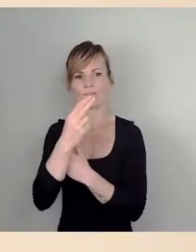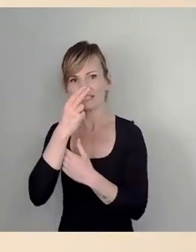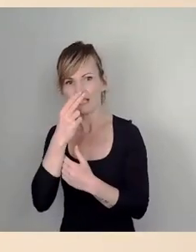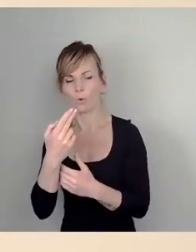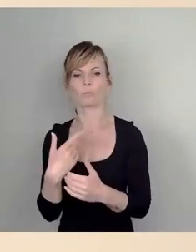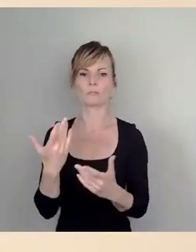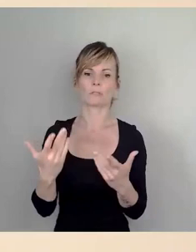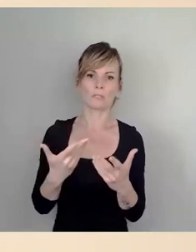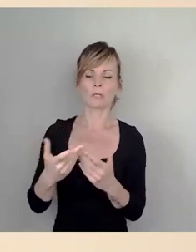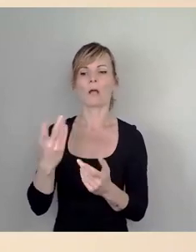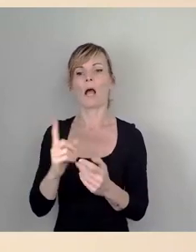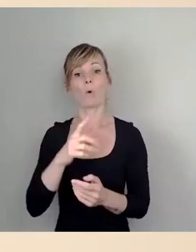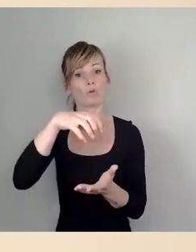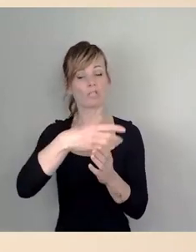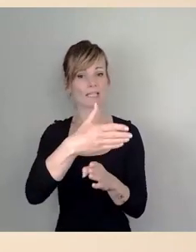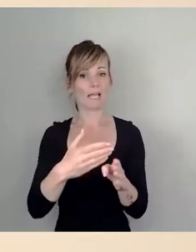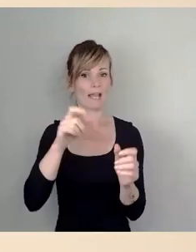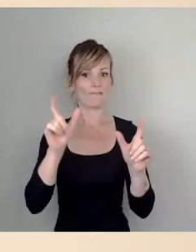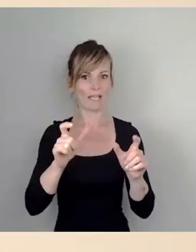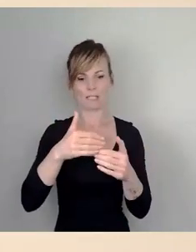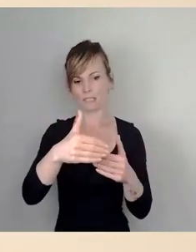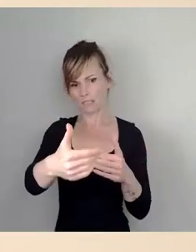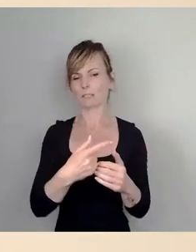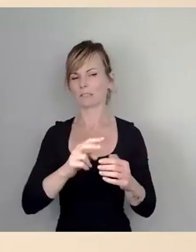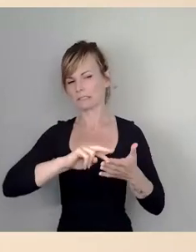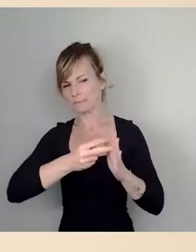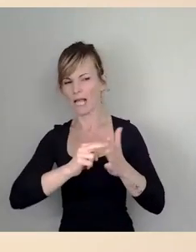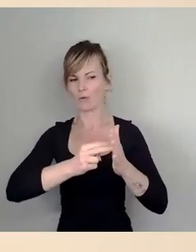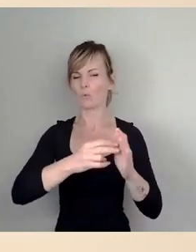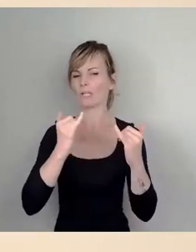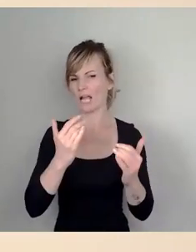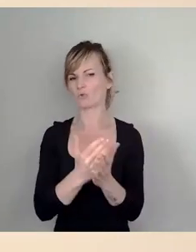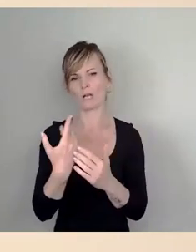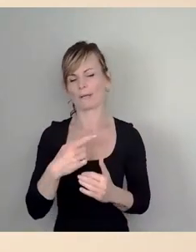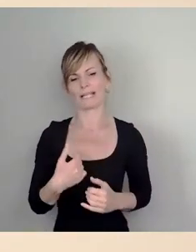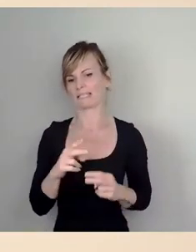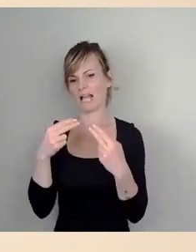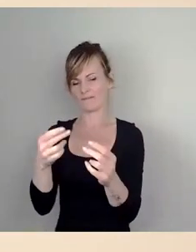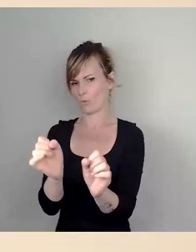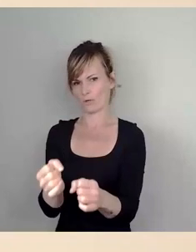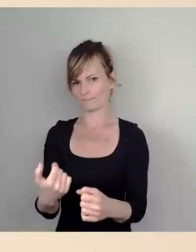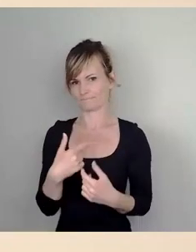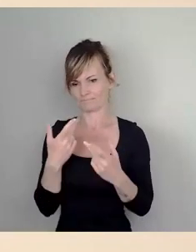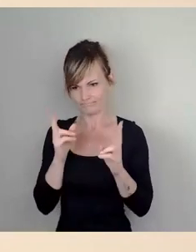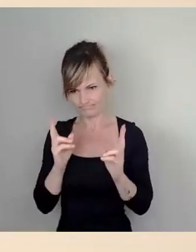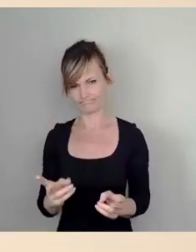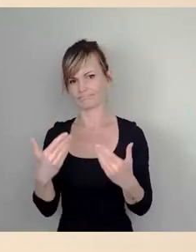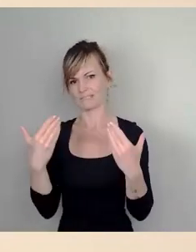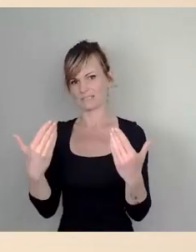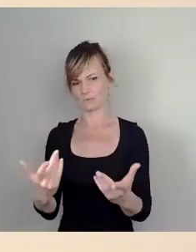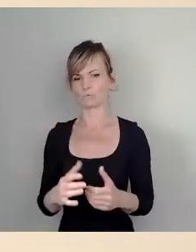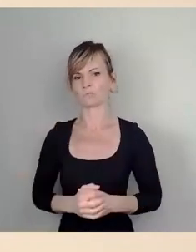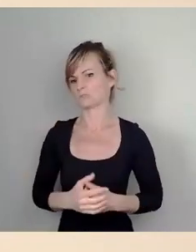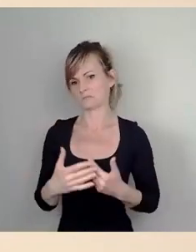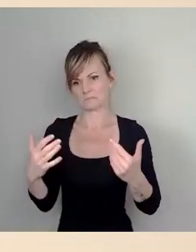Stadtteilfeste. Das ist auf einem guten Weg, aber ich würde jetzt vermeiden wollen, sozusagen hier ad hoc eine Wasserstandsmeldung